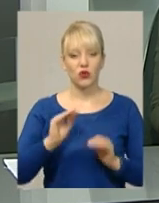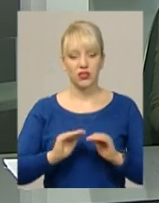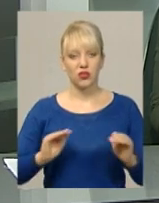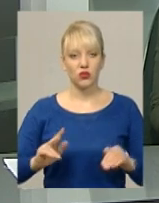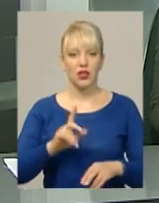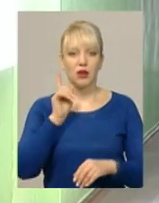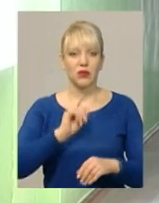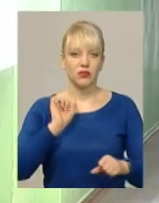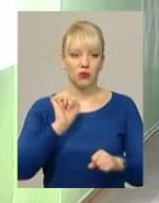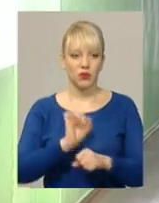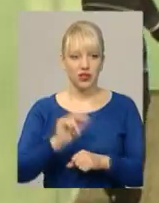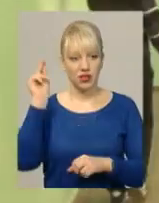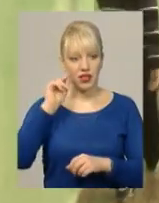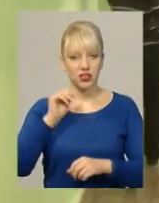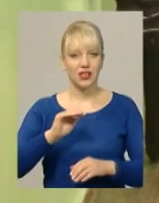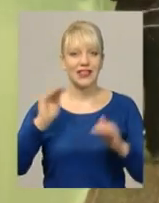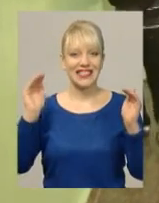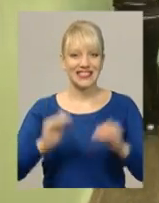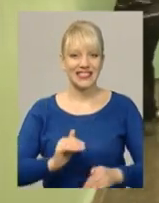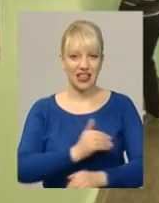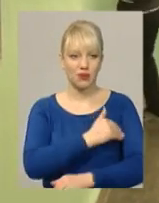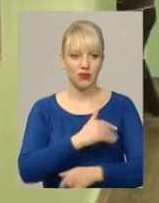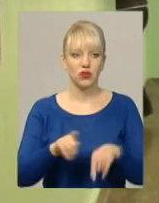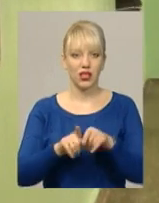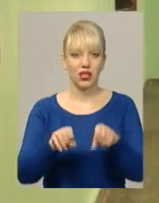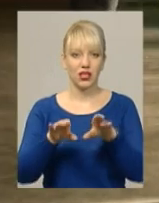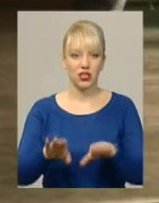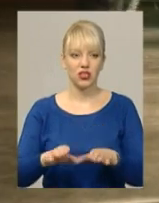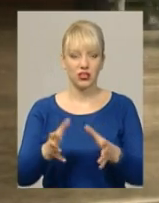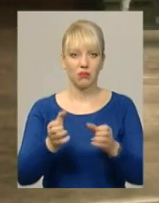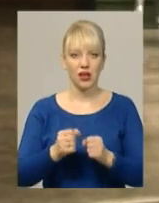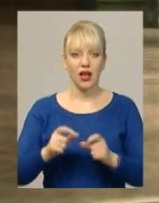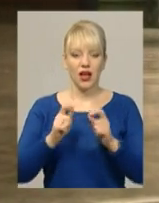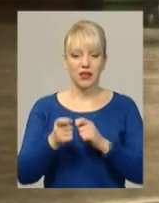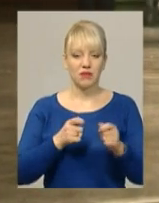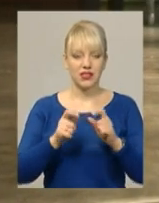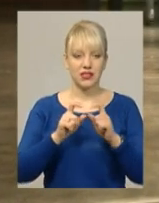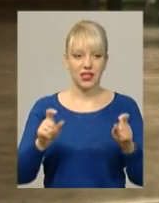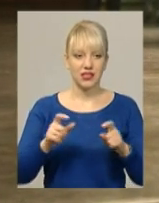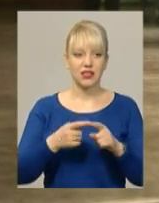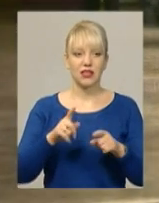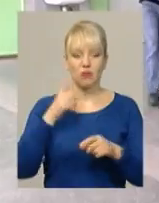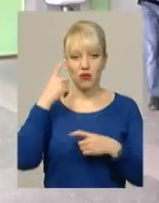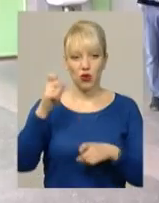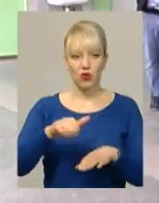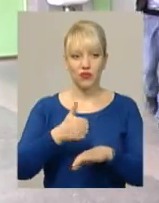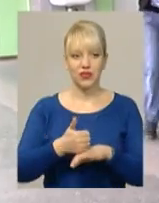призупинили навчання через низьку температуру. Такі рішення прийняли адміністрації закладів, повідомила головний спеціаліст Департаменту освіти та